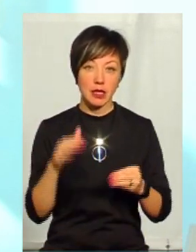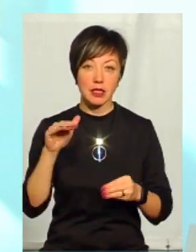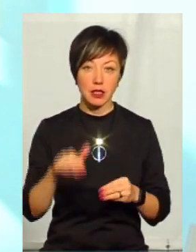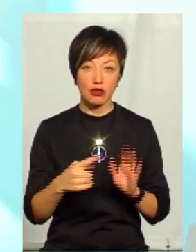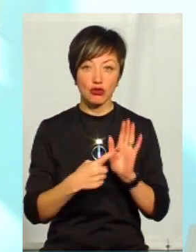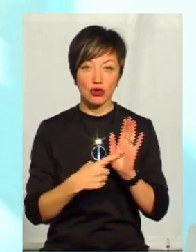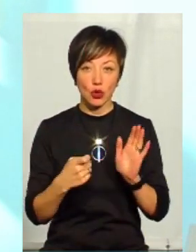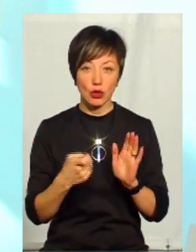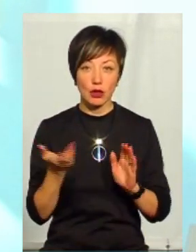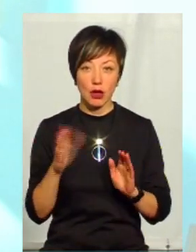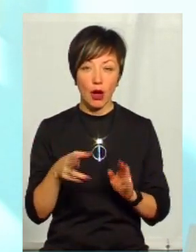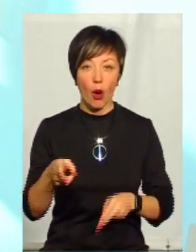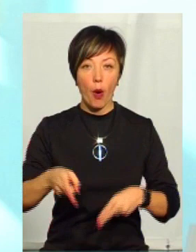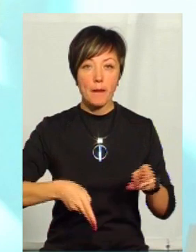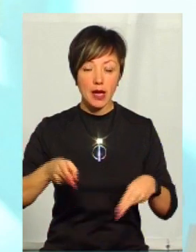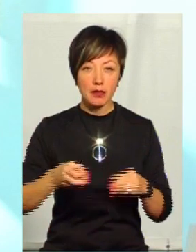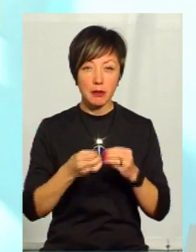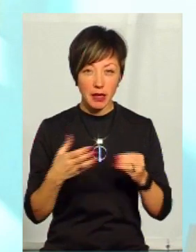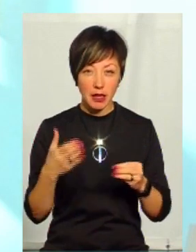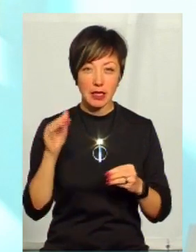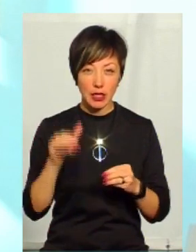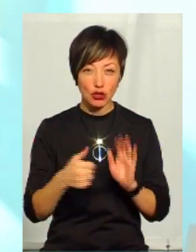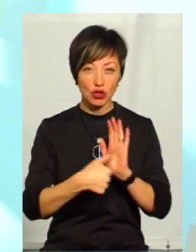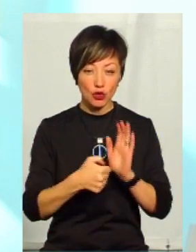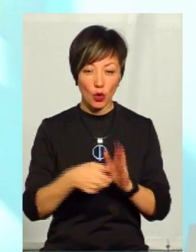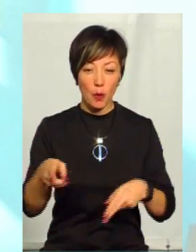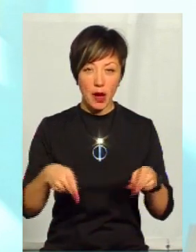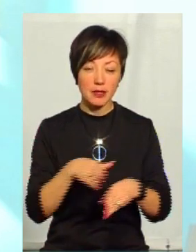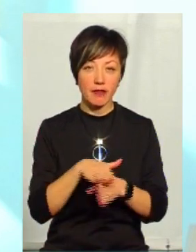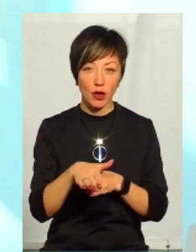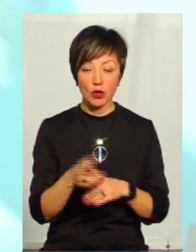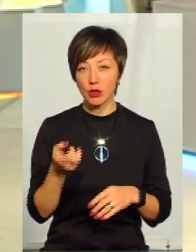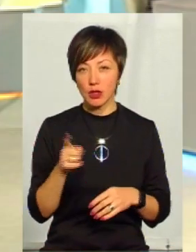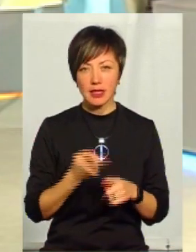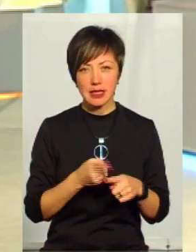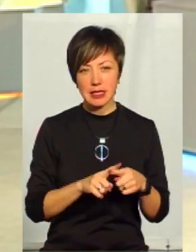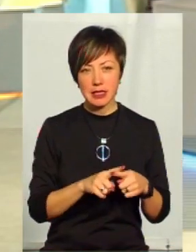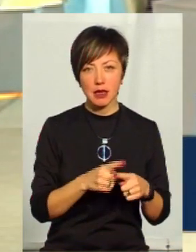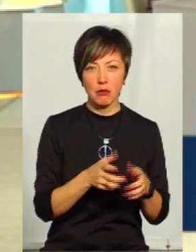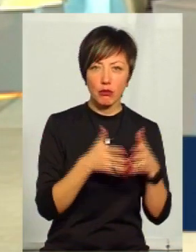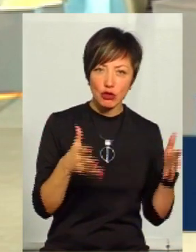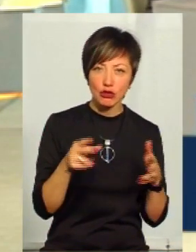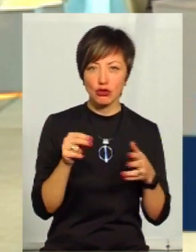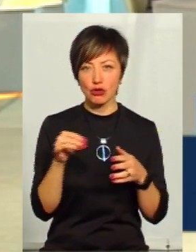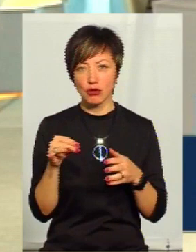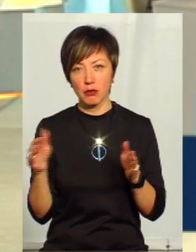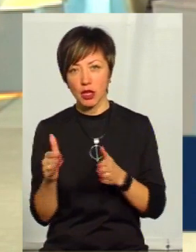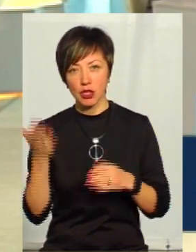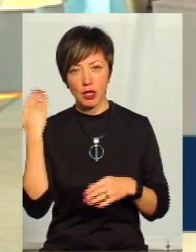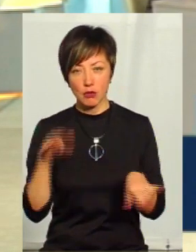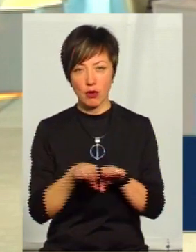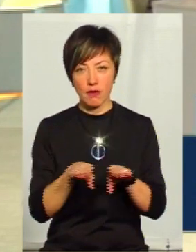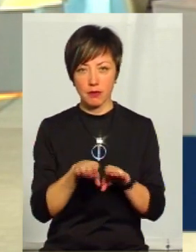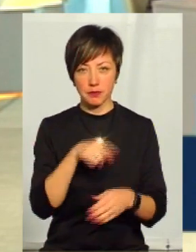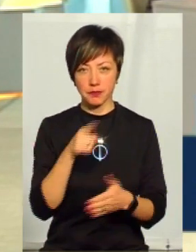тисяч 600 операцій. 15 тисяч 600 операцій виконано. Це більше, чим раніше робили? Якщо